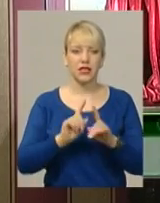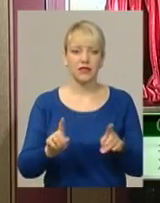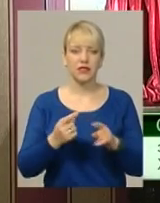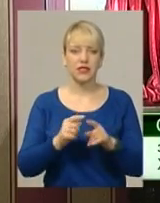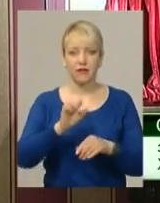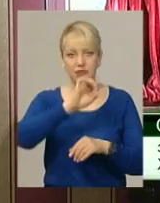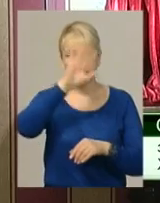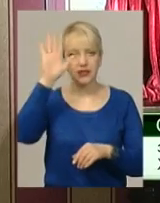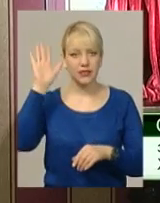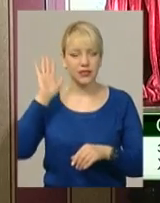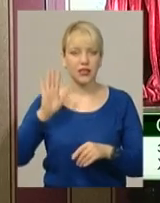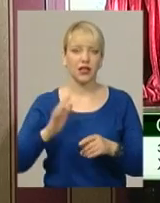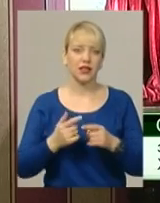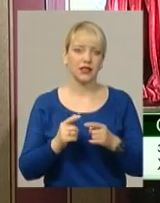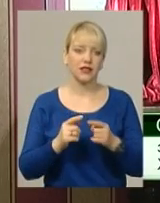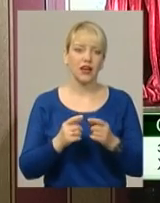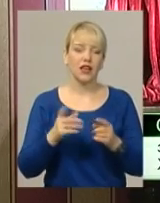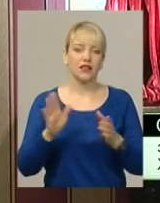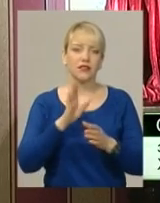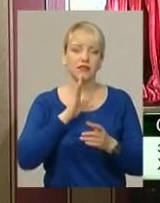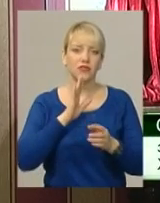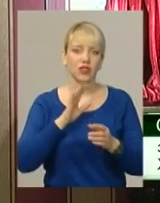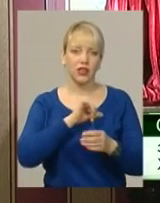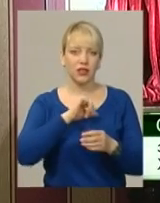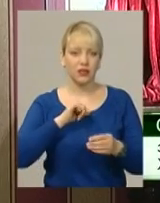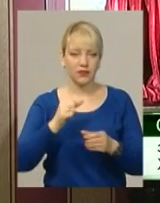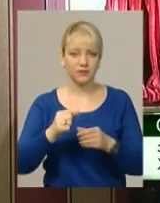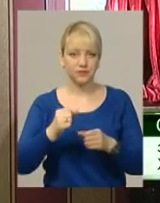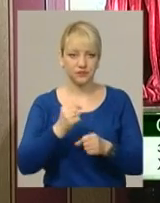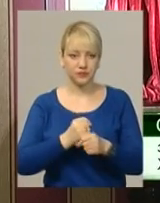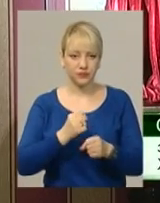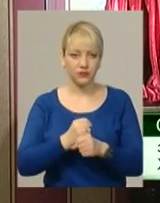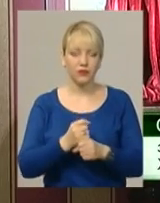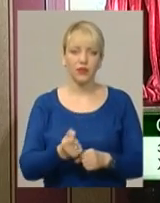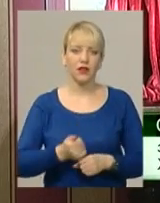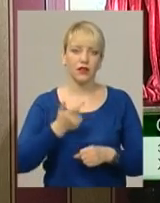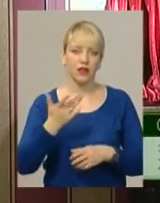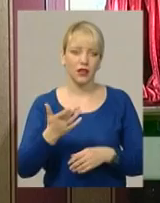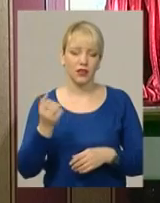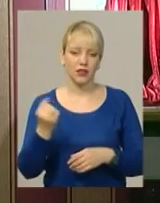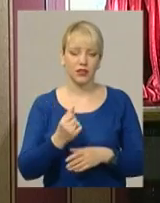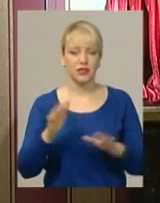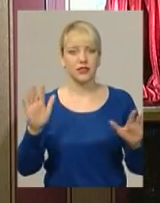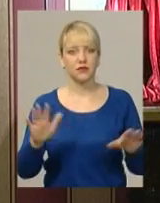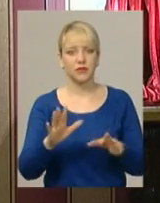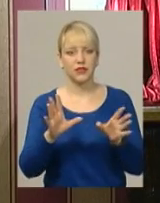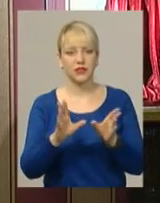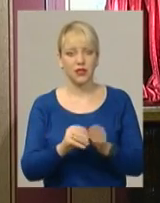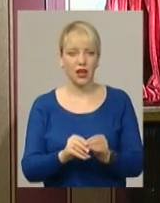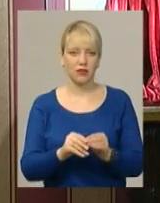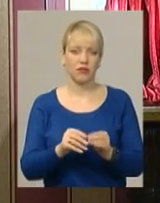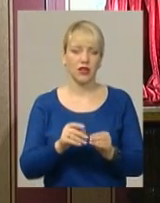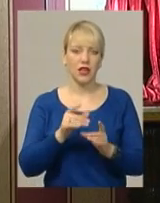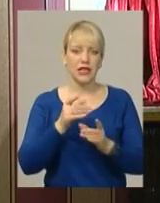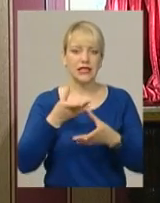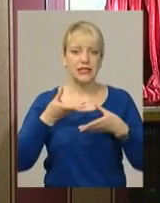весільний вінок, який виготовляли дівчата декілька тижнів з піснями, з замовляннями,